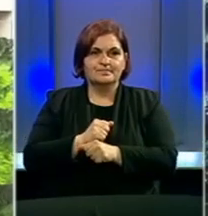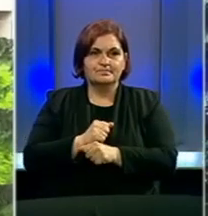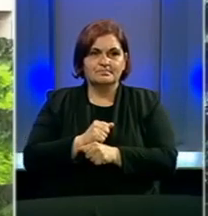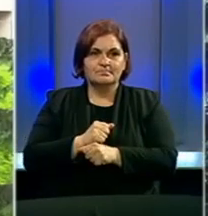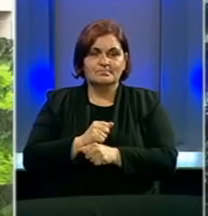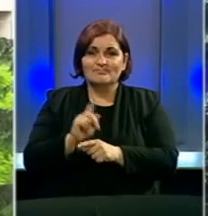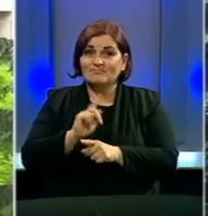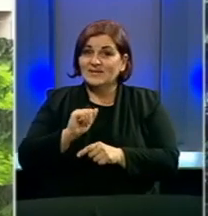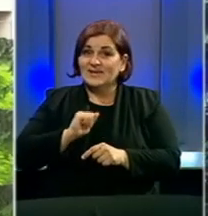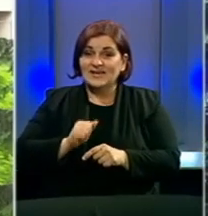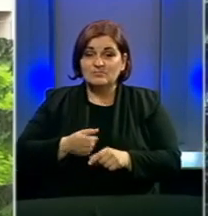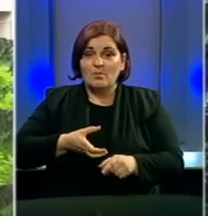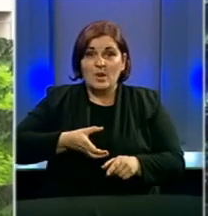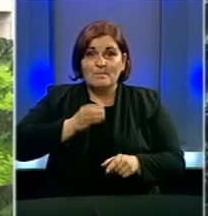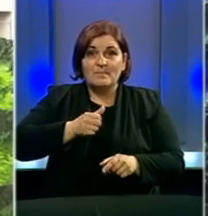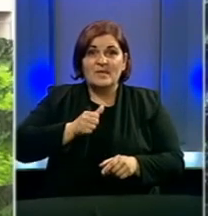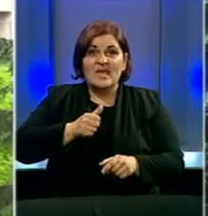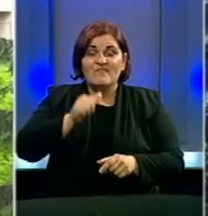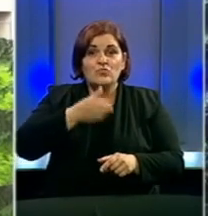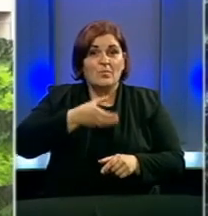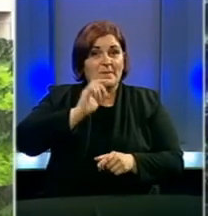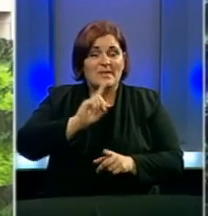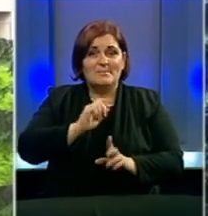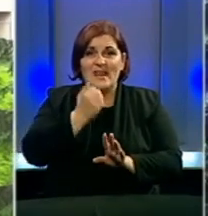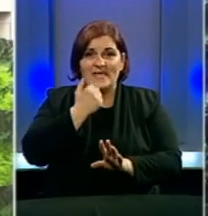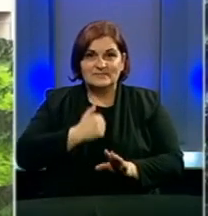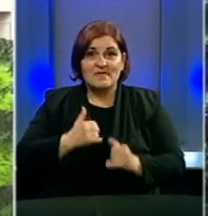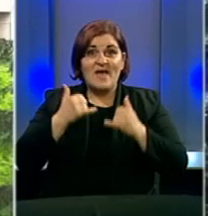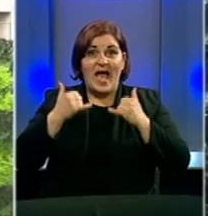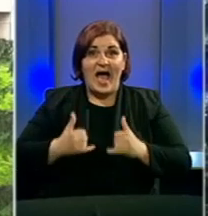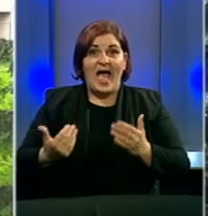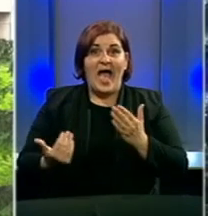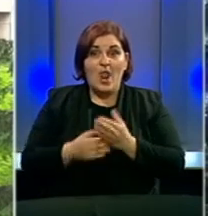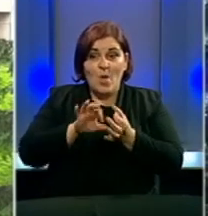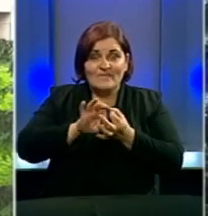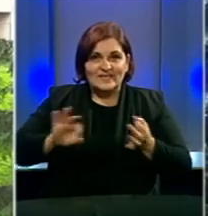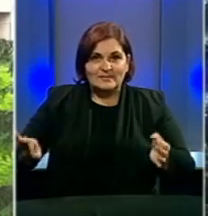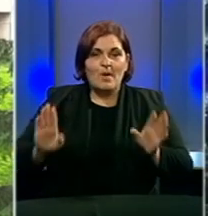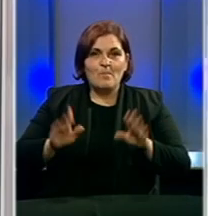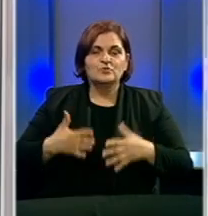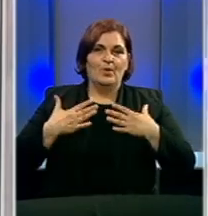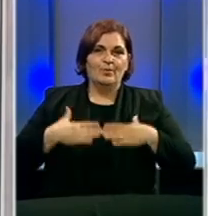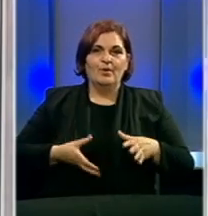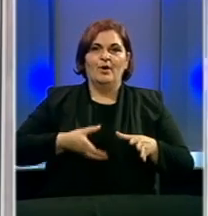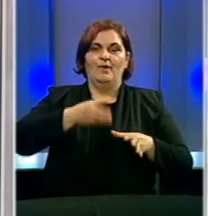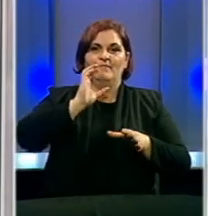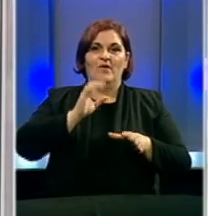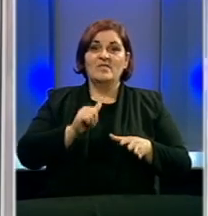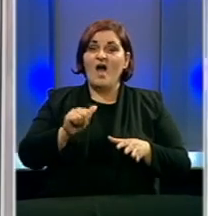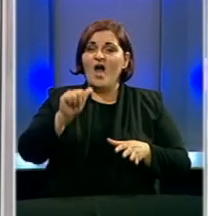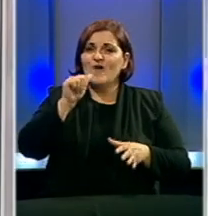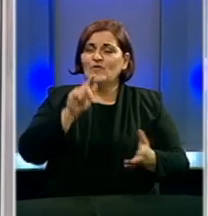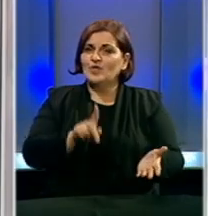nismo mogli da pijemo vodu zato što je bila neispravna, a sada kada smo dobili nove cijeve možemo da pijemo vodu. Voda već